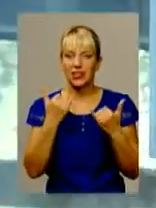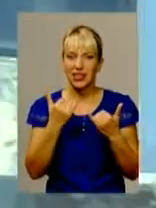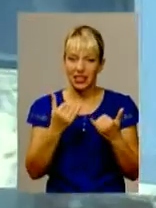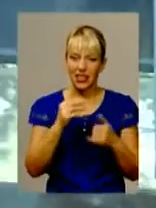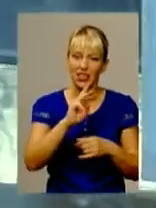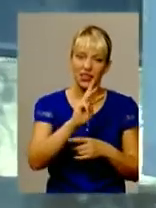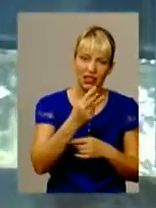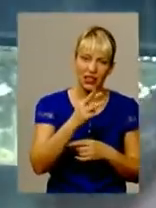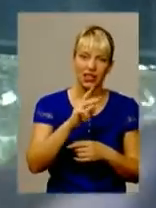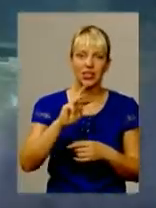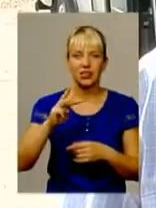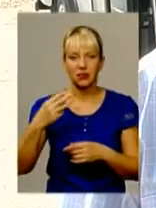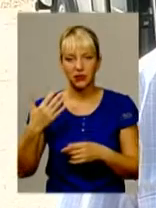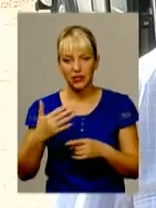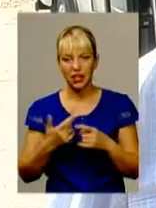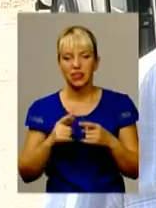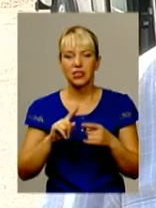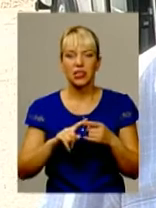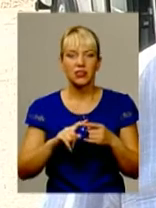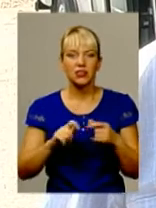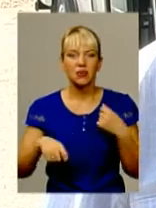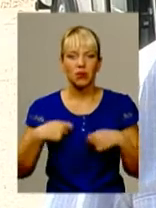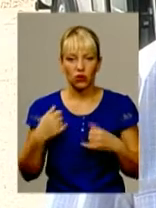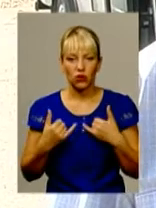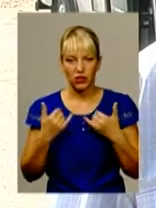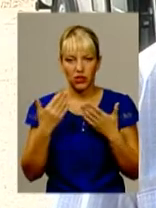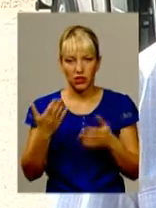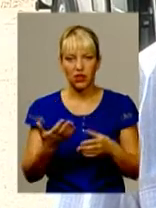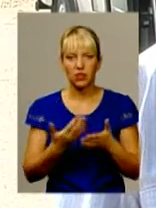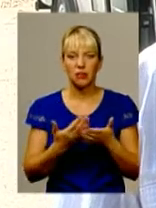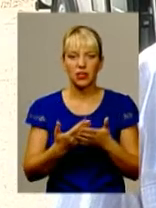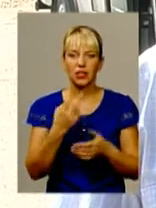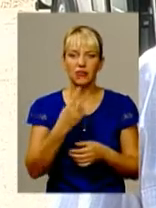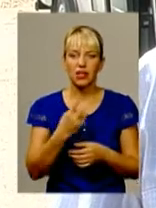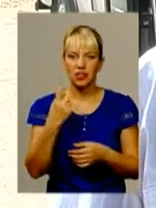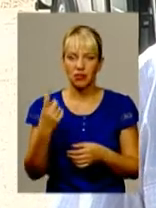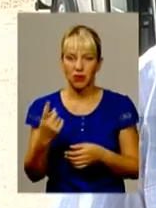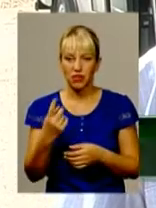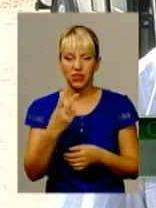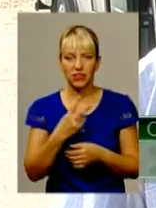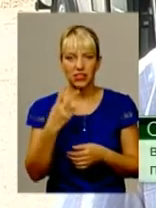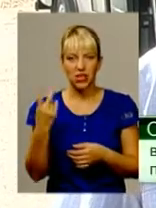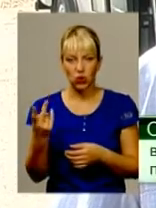для них – збиткові. В автобусах в 21-22 маршрутах